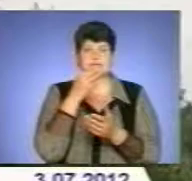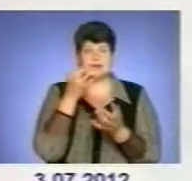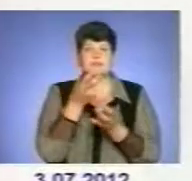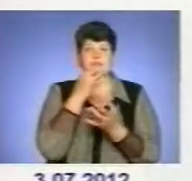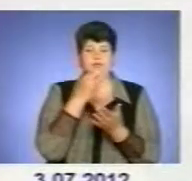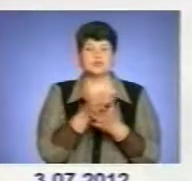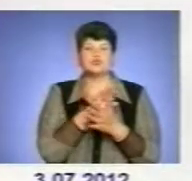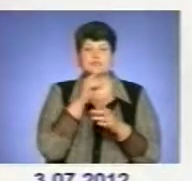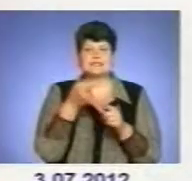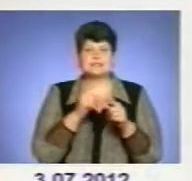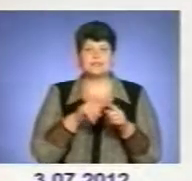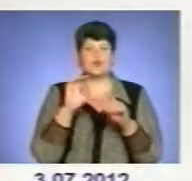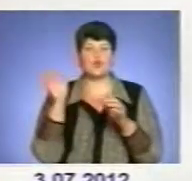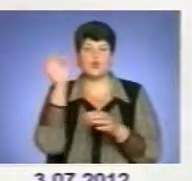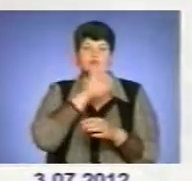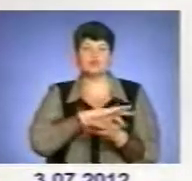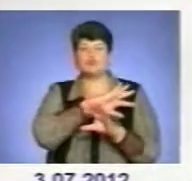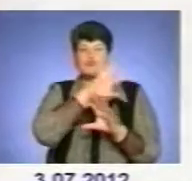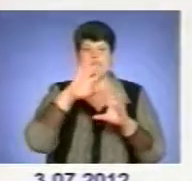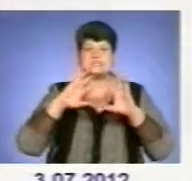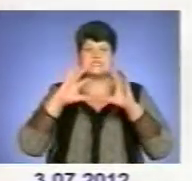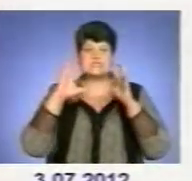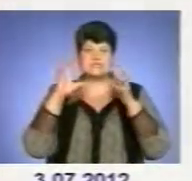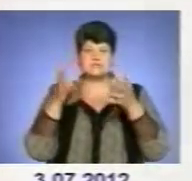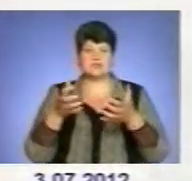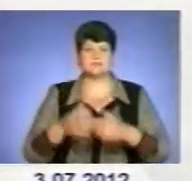весь світ, адже воно гарантує дійсно якісний телеефір.